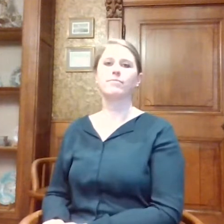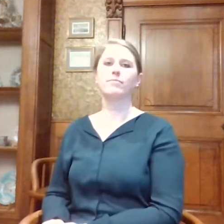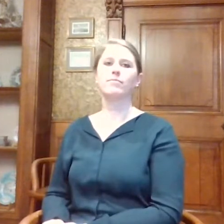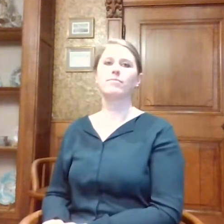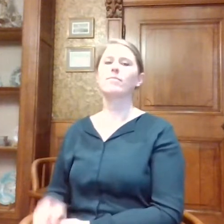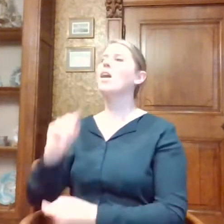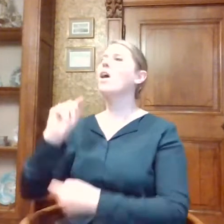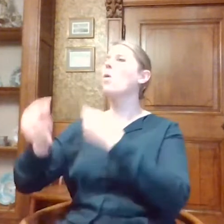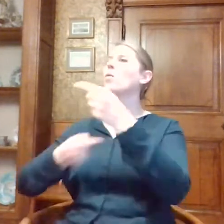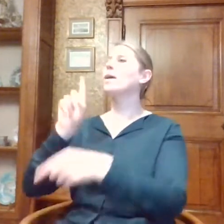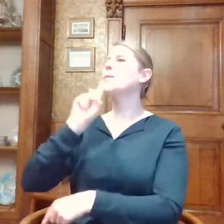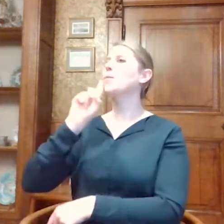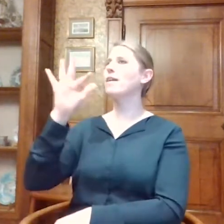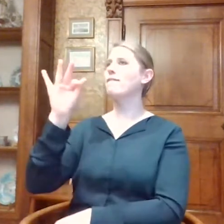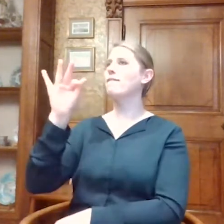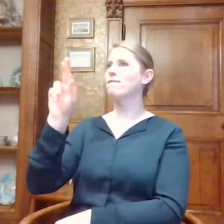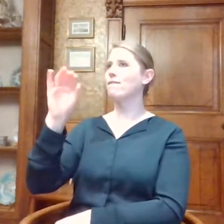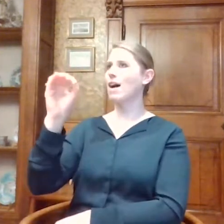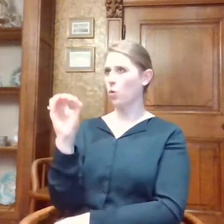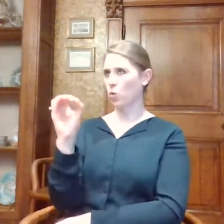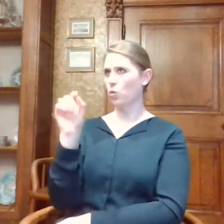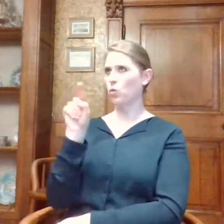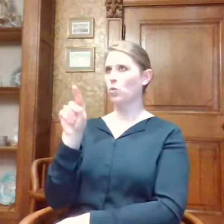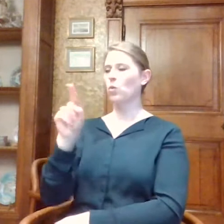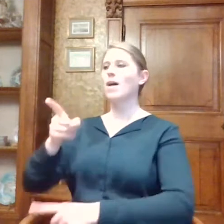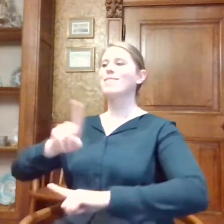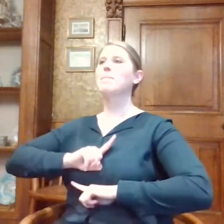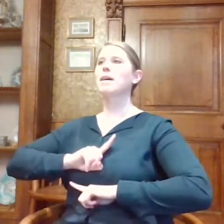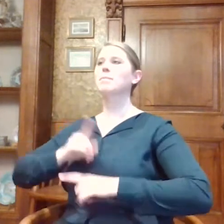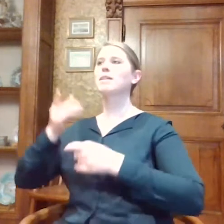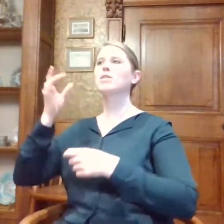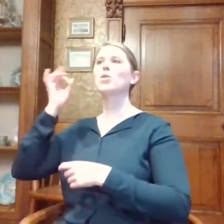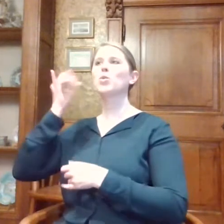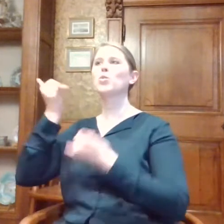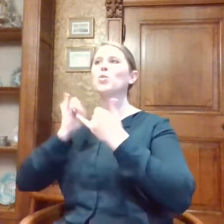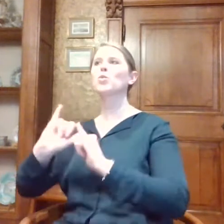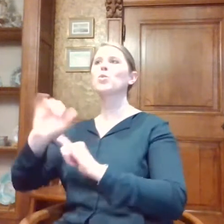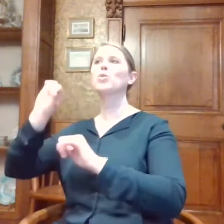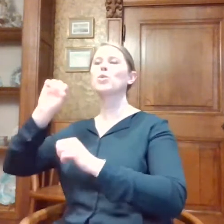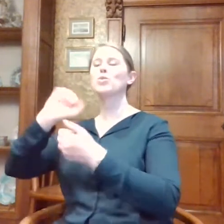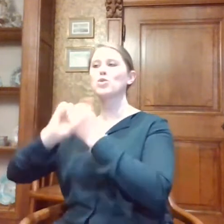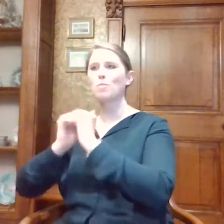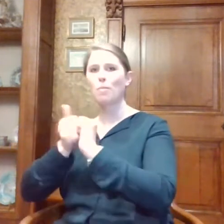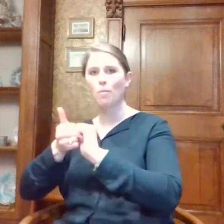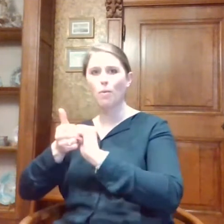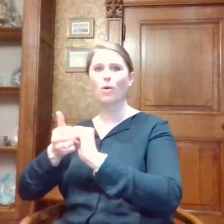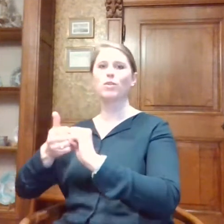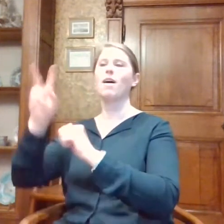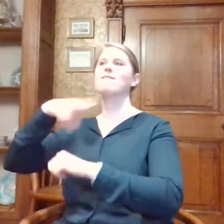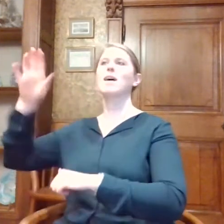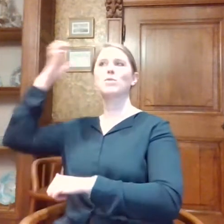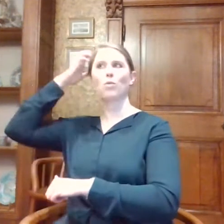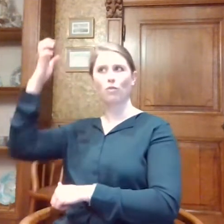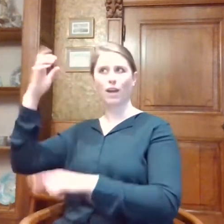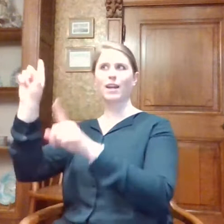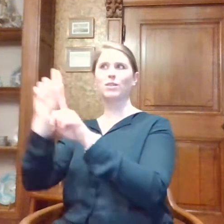Het is ontwikkeld door VARO en het departement cultuur, jeugdsport en media van de Vlaamse overheid. En met de technologie van